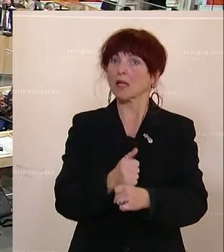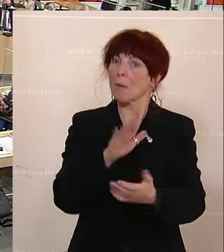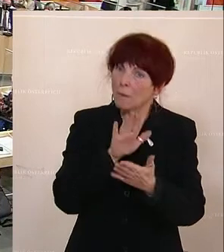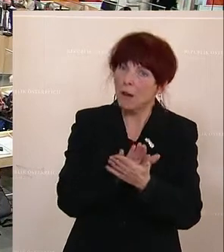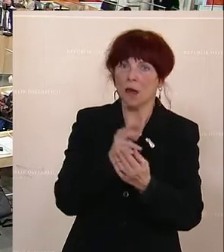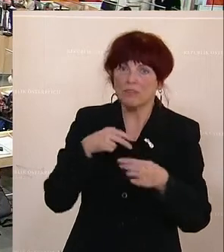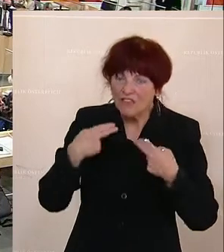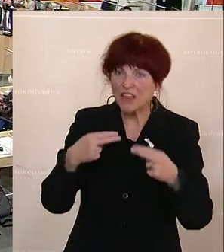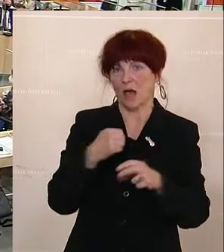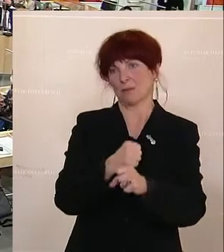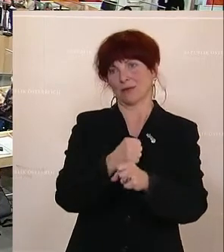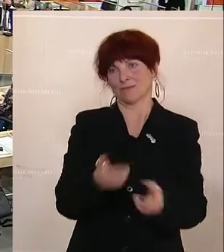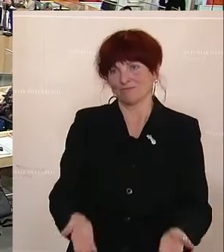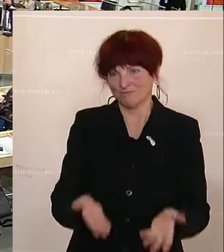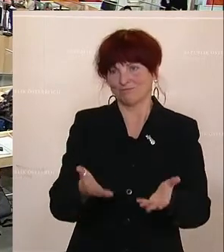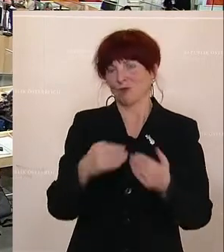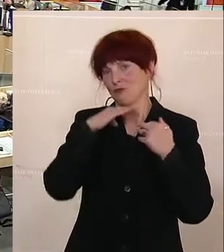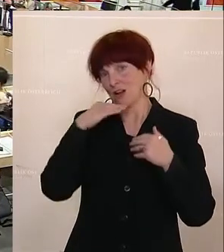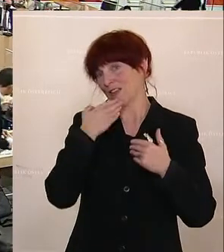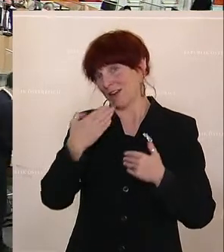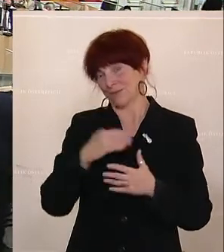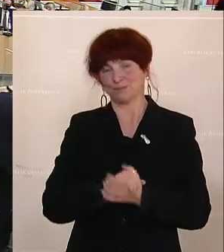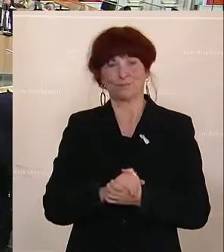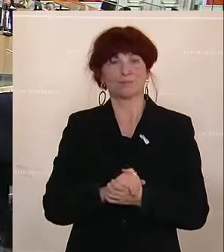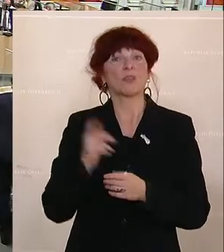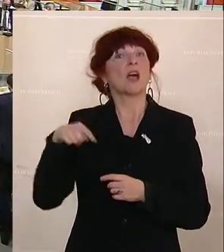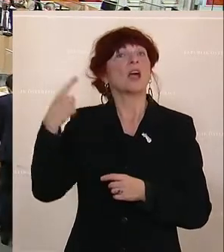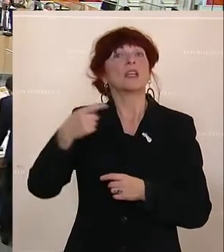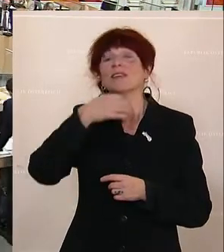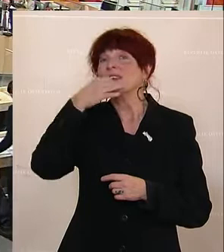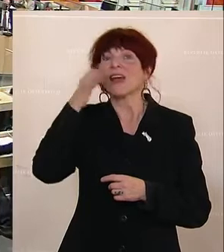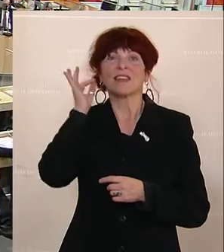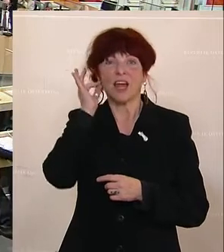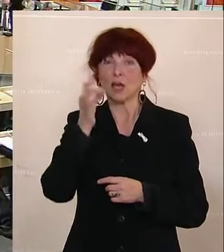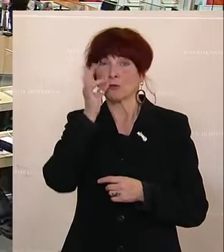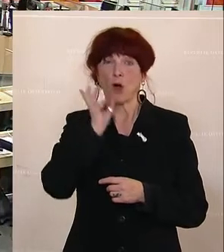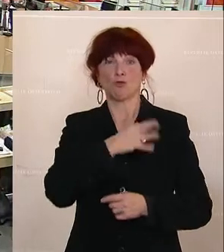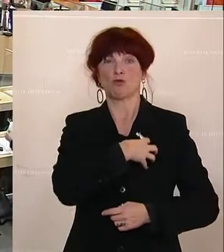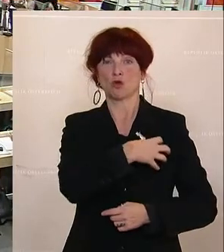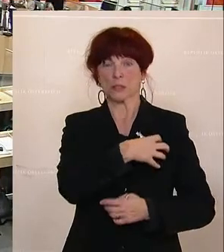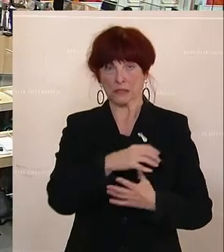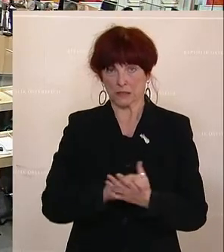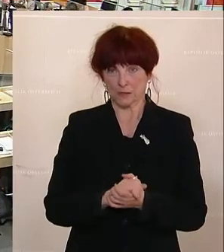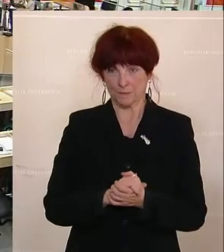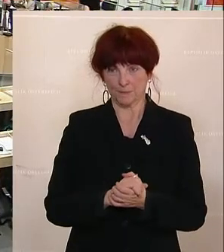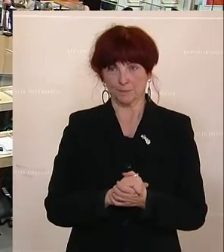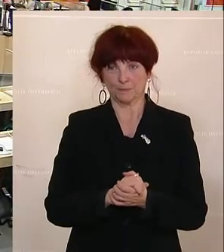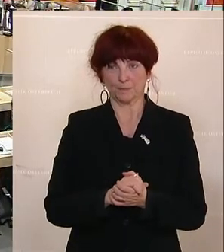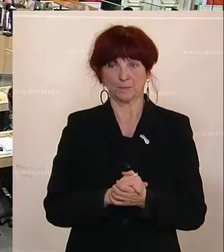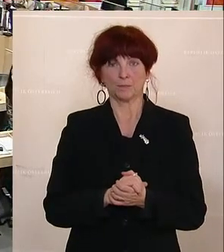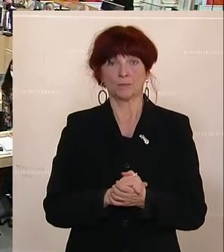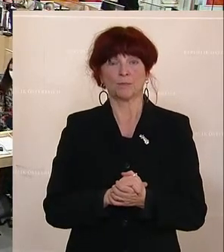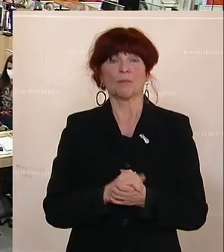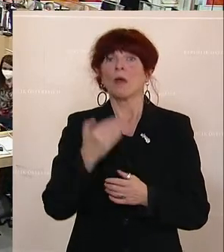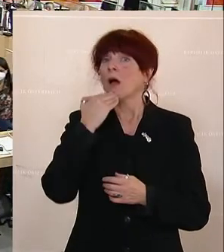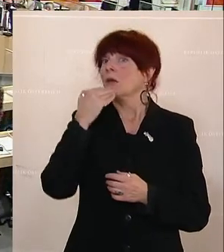Die Linzerin Susanne Fürst, Stellvertreterin von FPÖ-Club-Chef Herbert Kickl, ist nun an Bord. Danke,